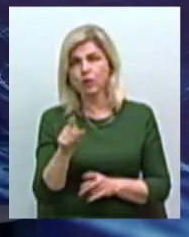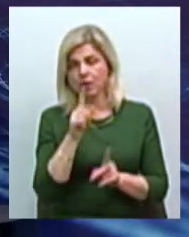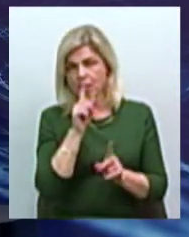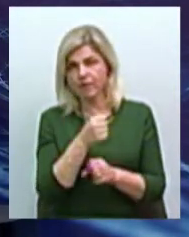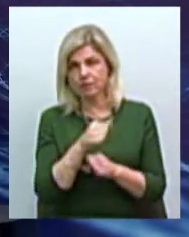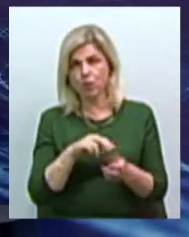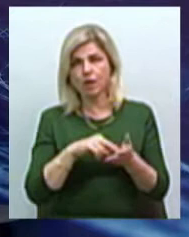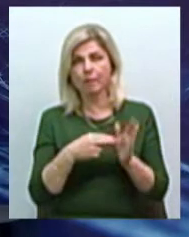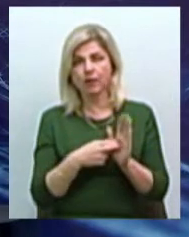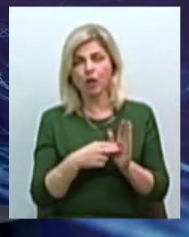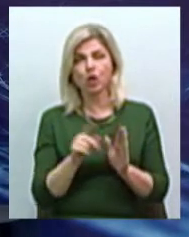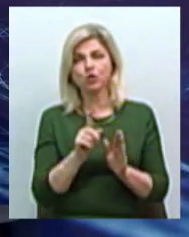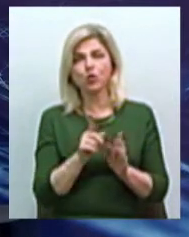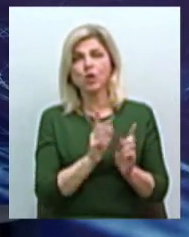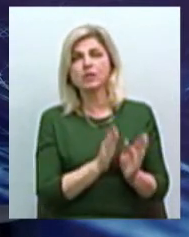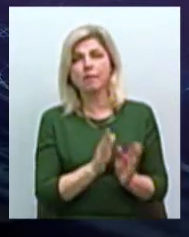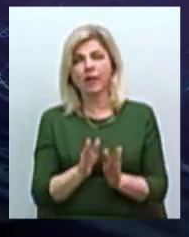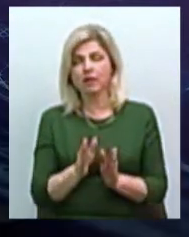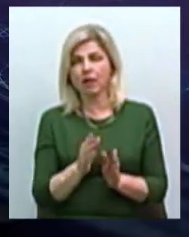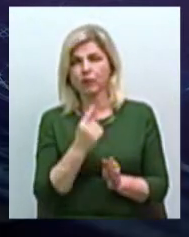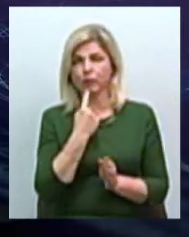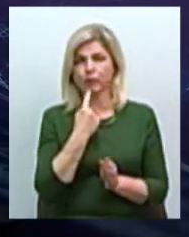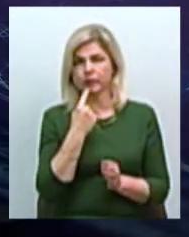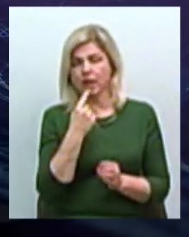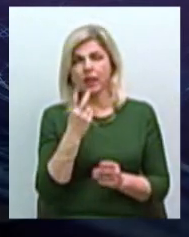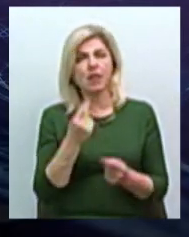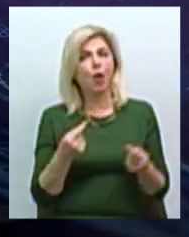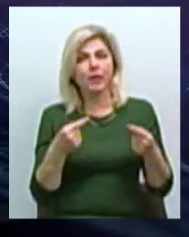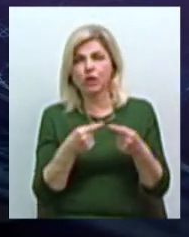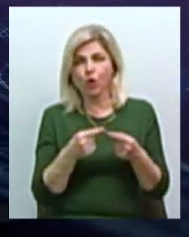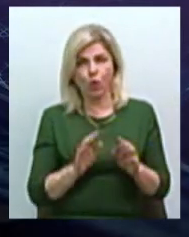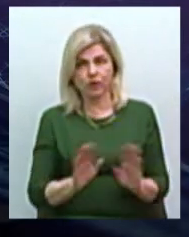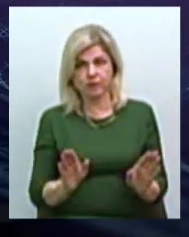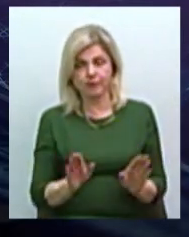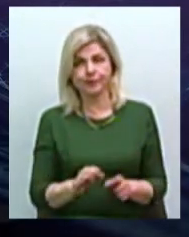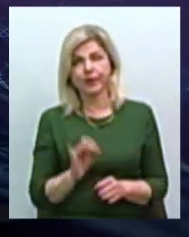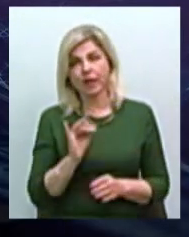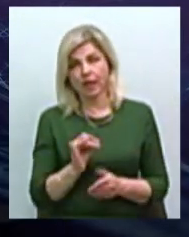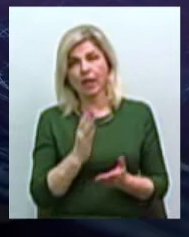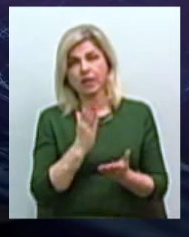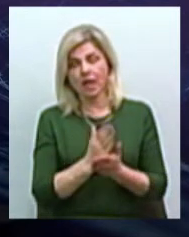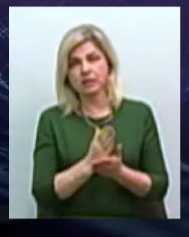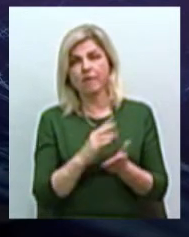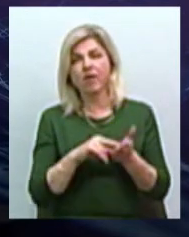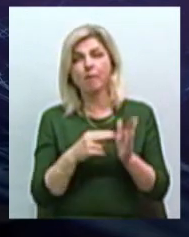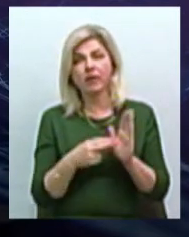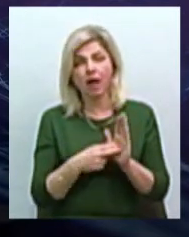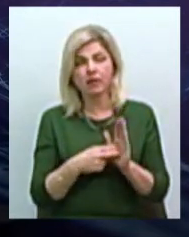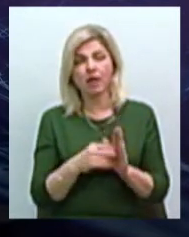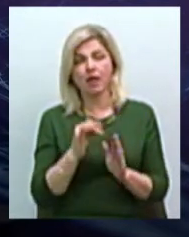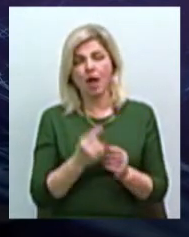стабільна неопределінність, то я показую пример Баштанки, який є в стратегічному плані і є